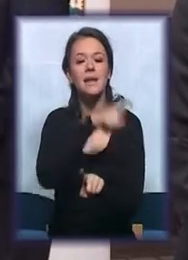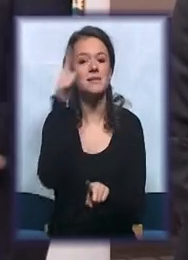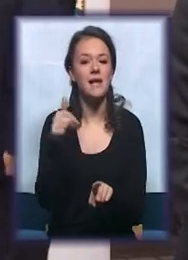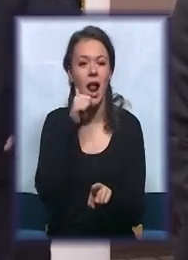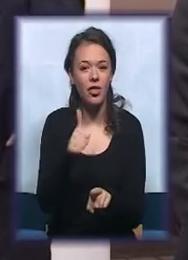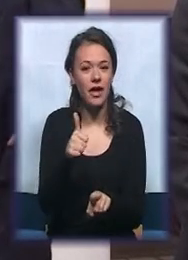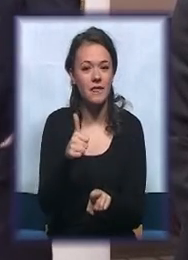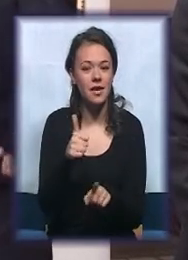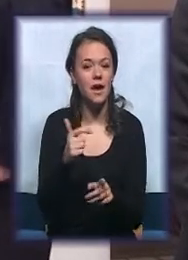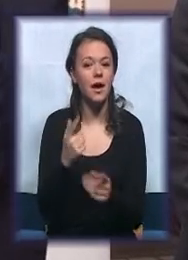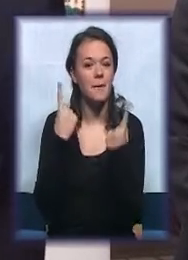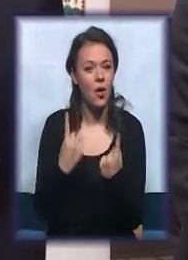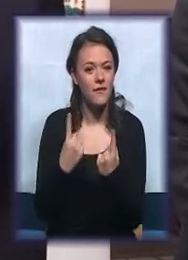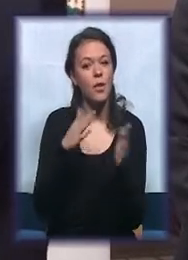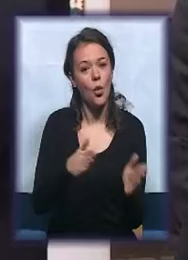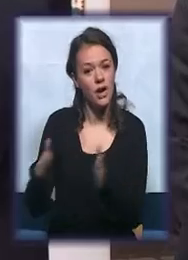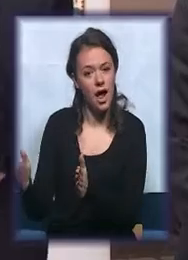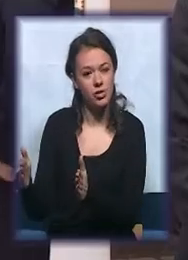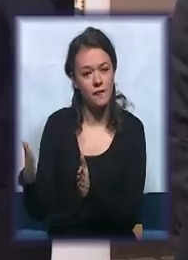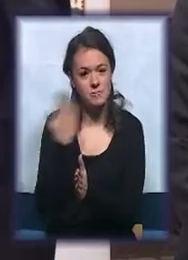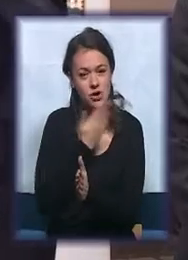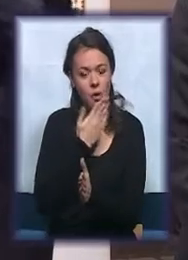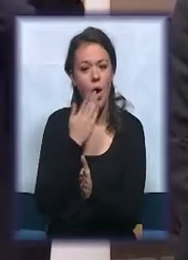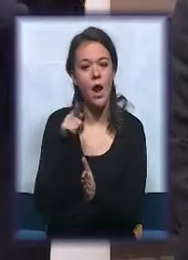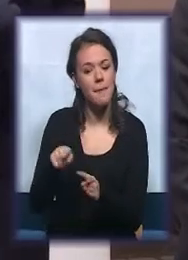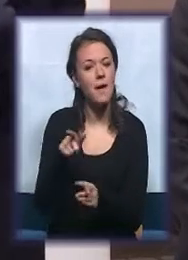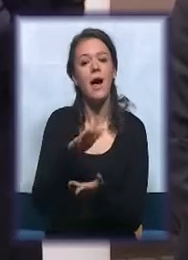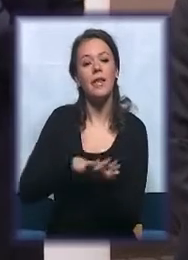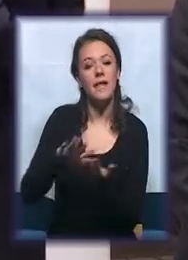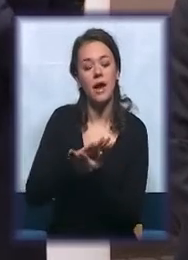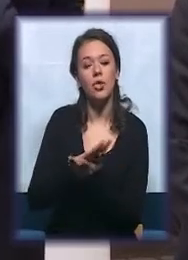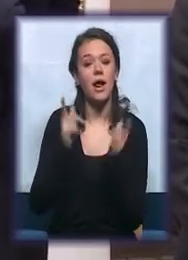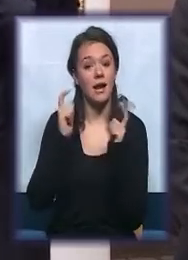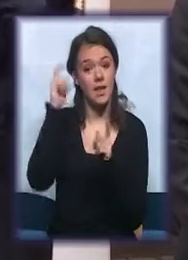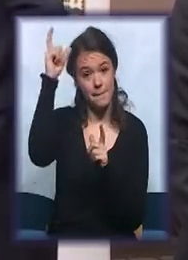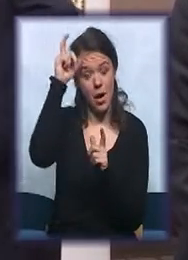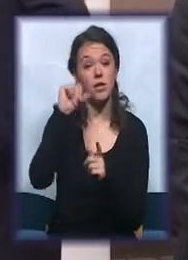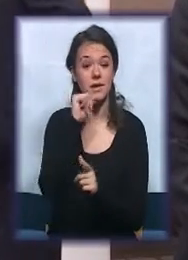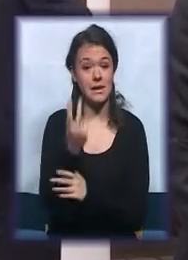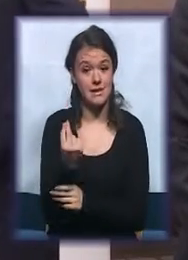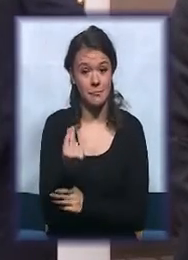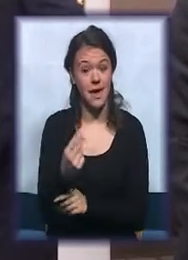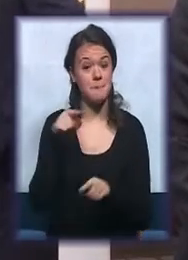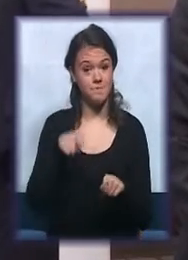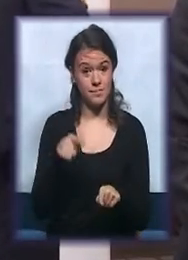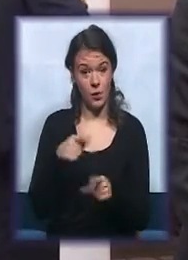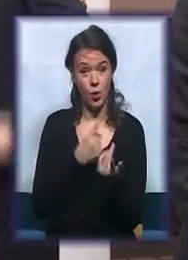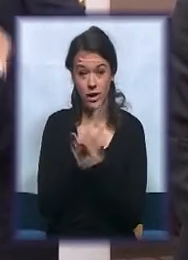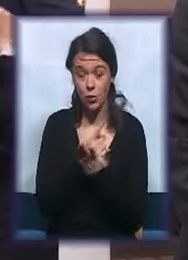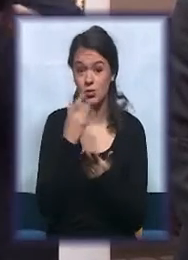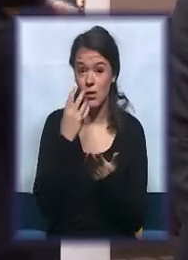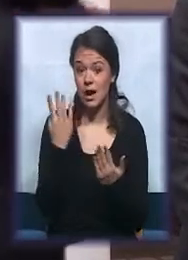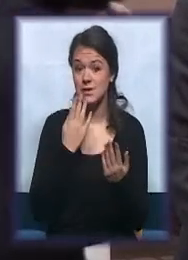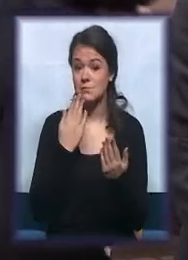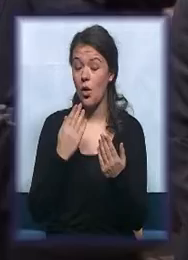redovnim školama na teritoriji ne samo grada Beograda, već i srednije. U onom trenutku kada smo razgovarali kako i na koji